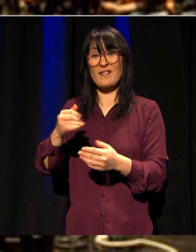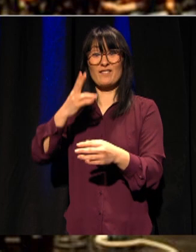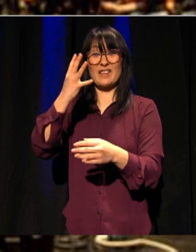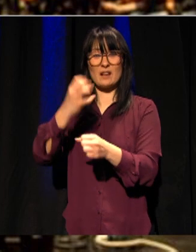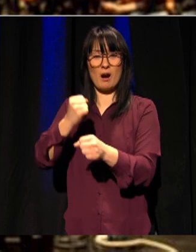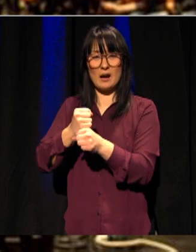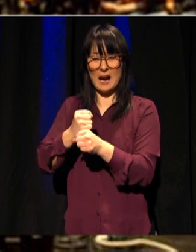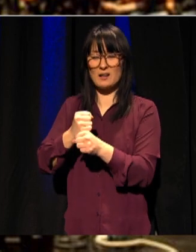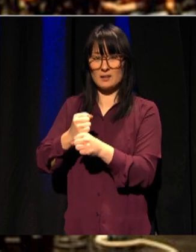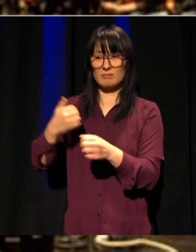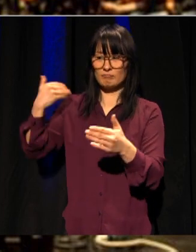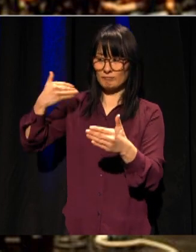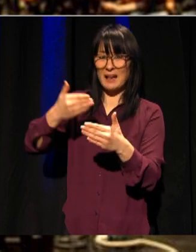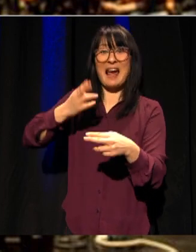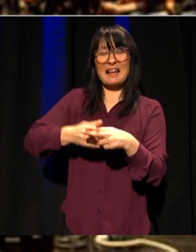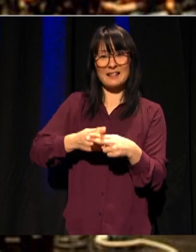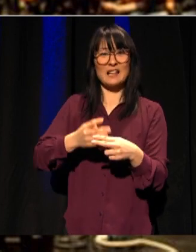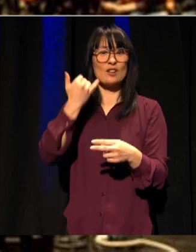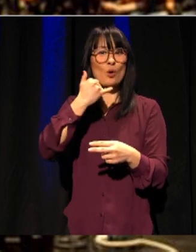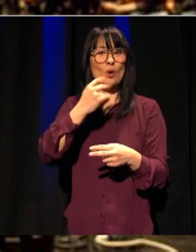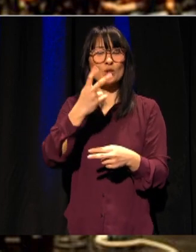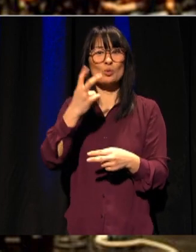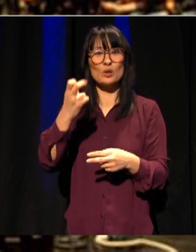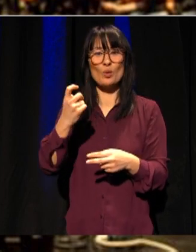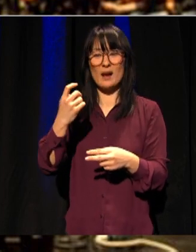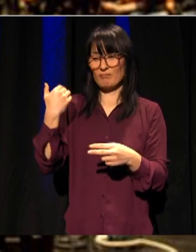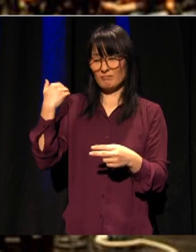Kleiberg som komponist for albumet Lux.